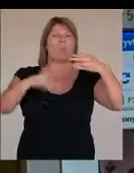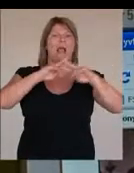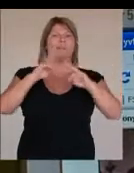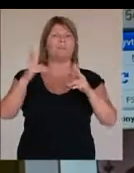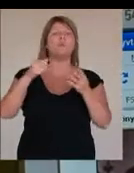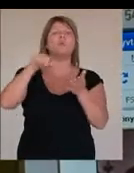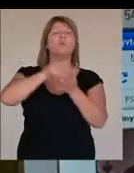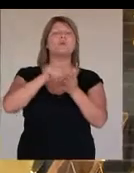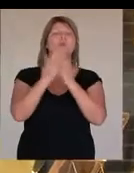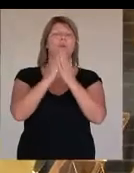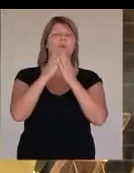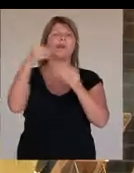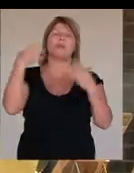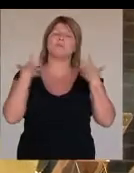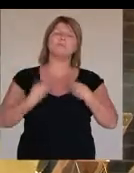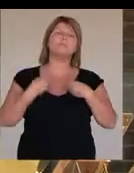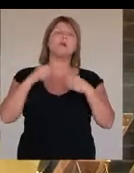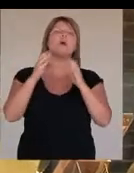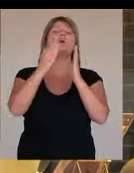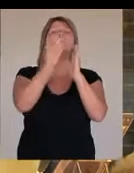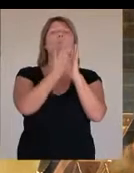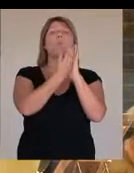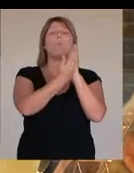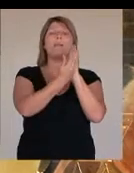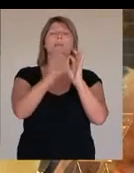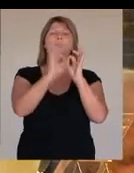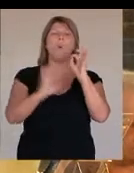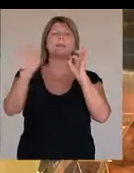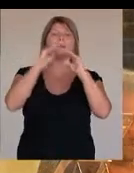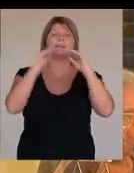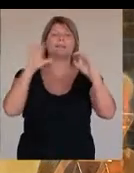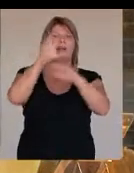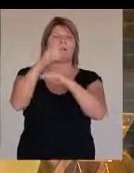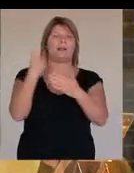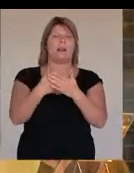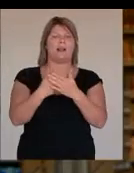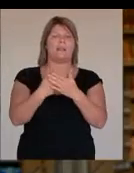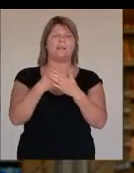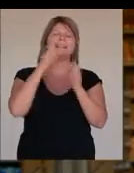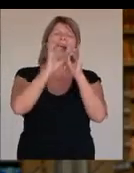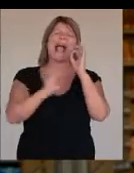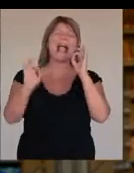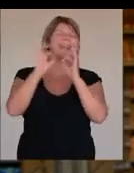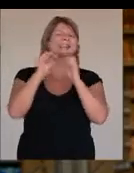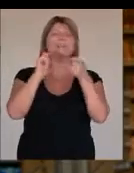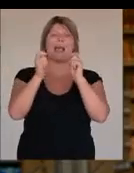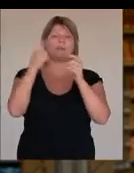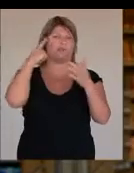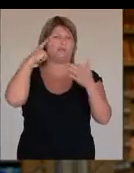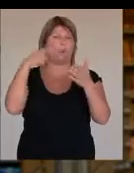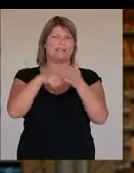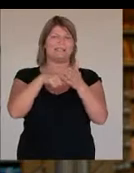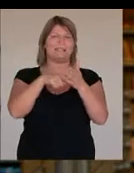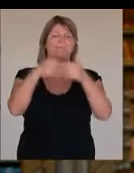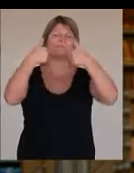A központi könyvtár pedig azon fáradozhat, hogy dokumentumaik országos szinten is elérhetővé váljanak. Az egész pályázatnak a fő